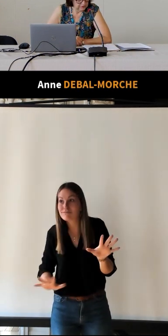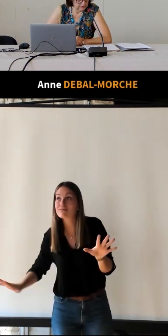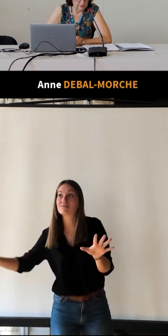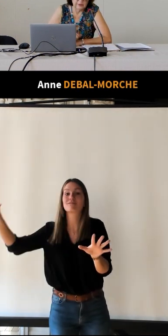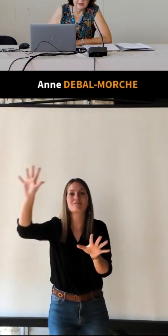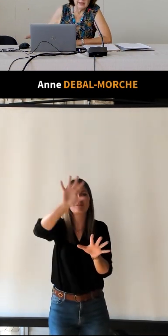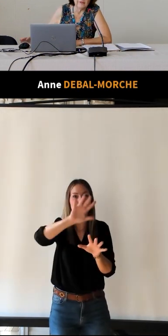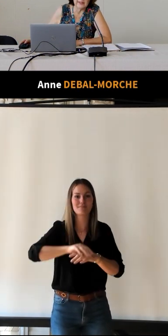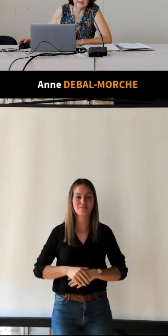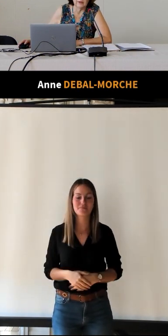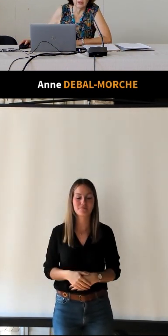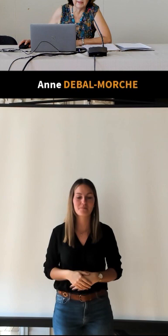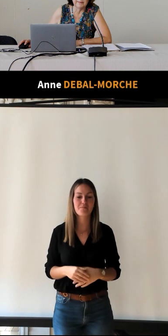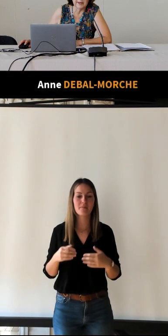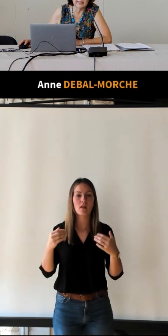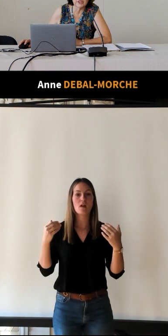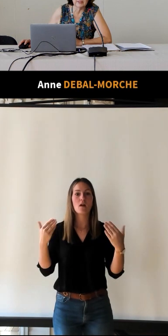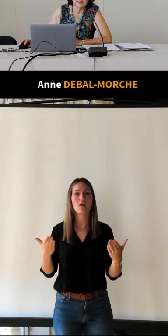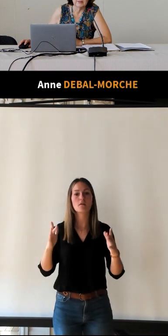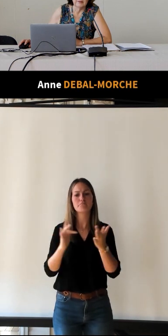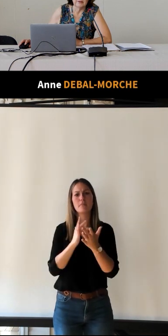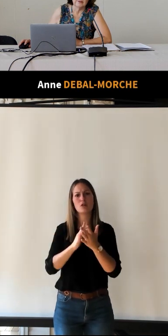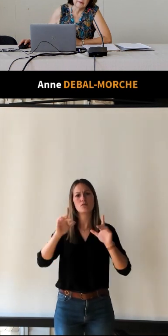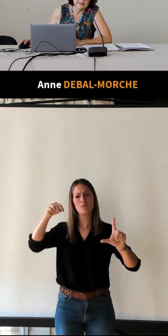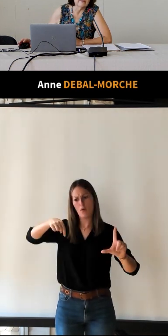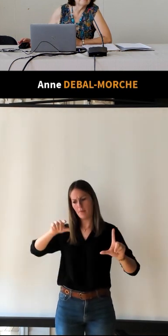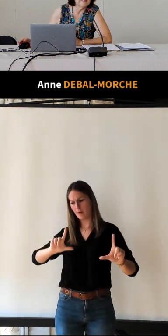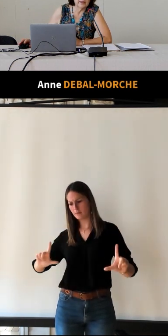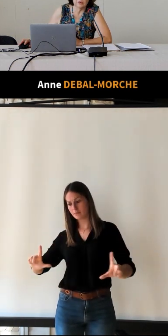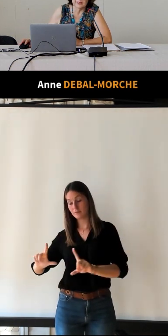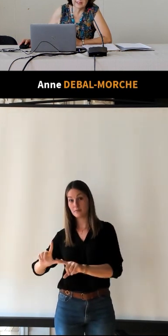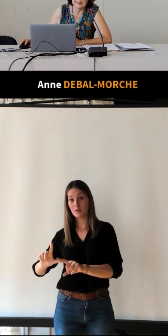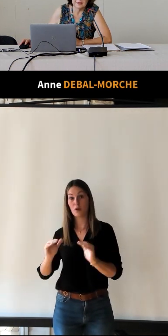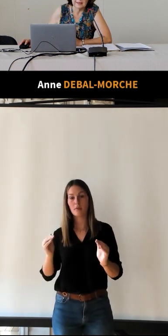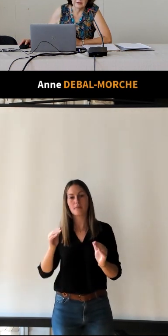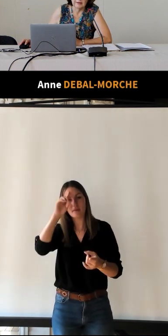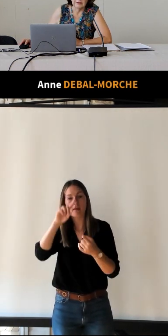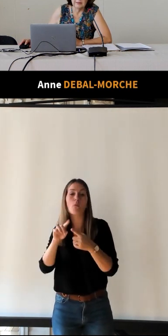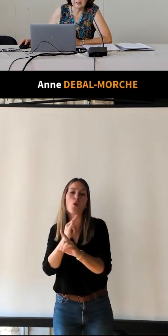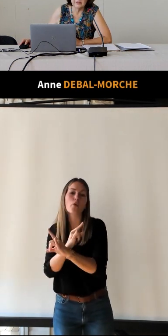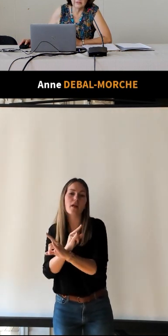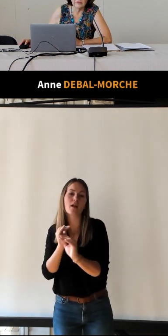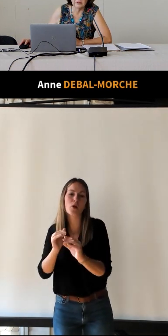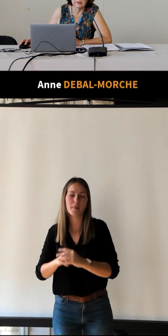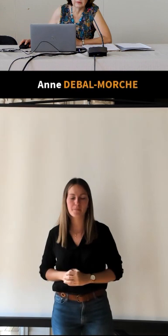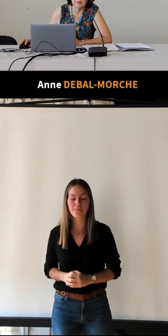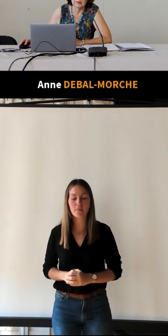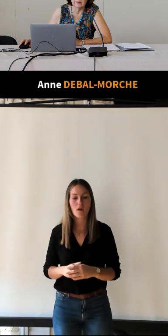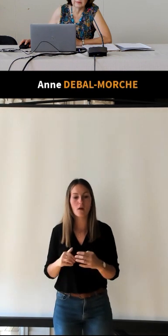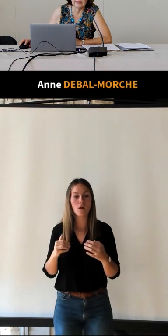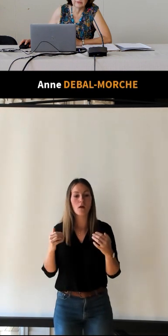donc, en fait, en bas de page, c'est quand même un guide d'hôtel, il met en avant